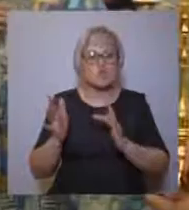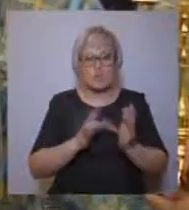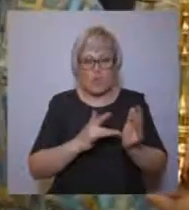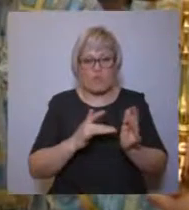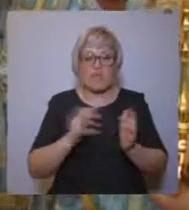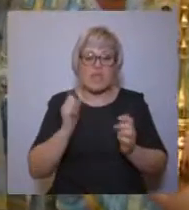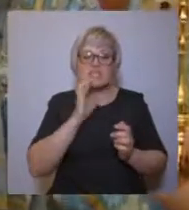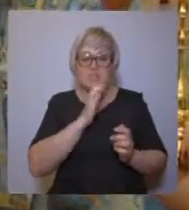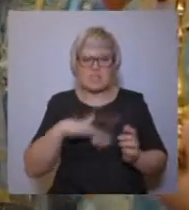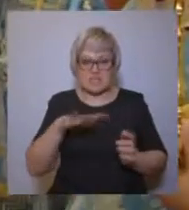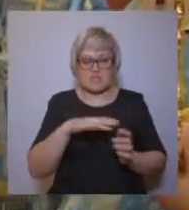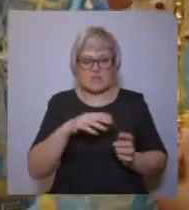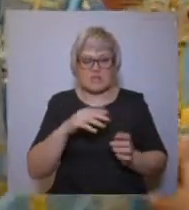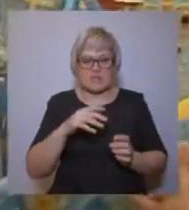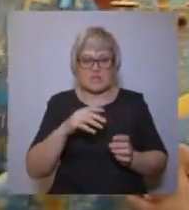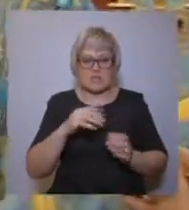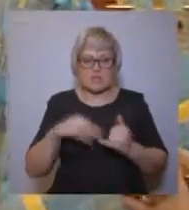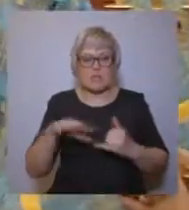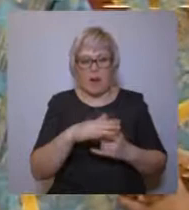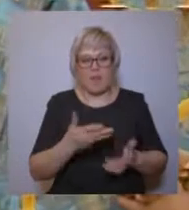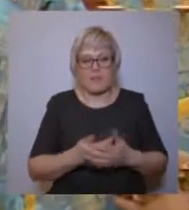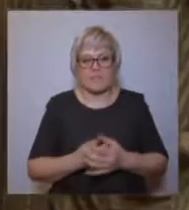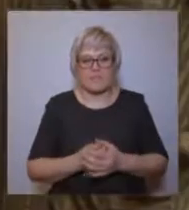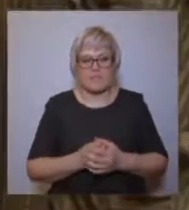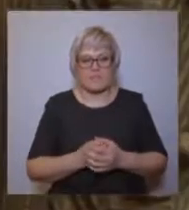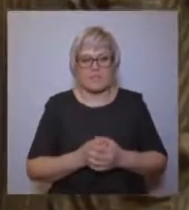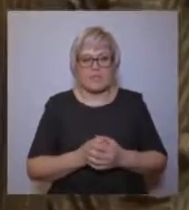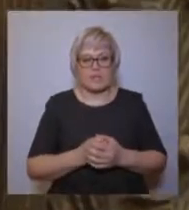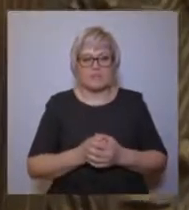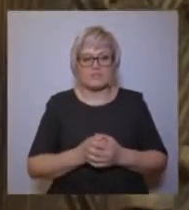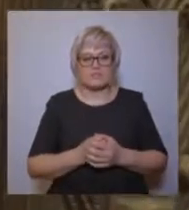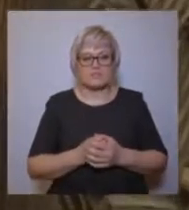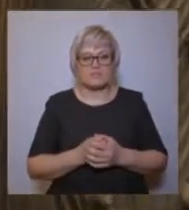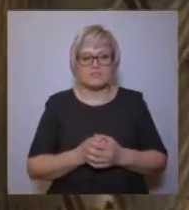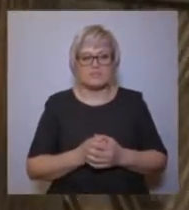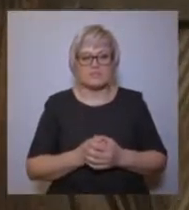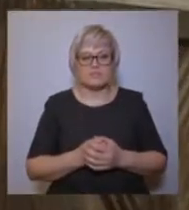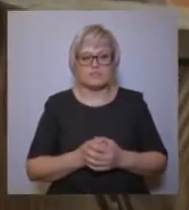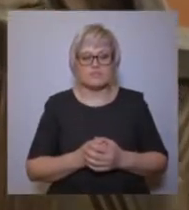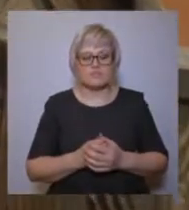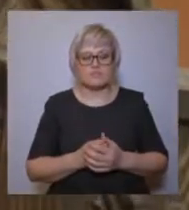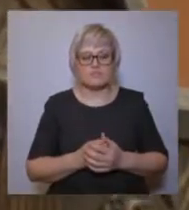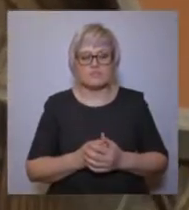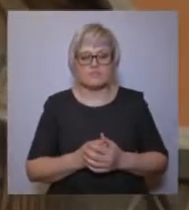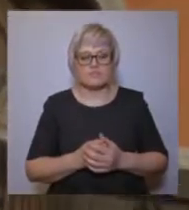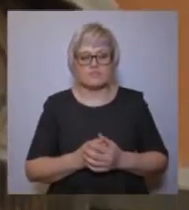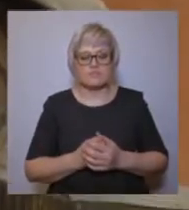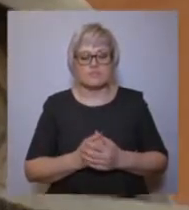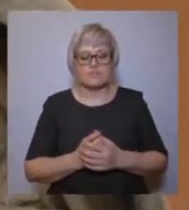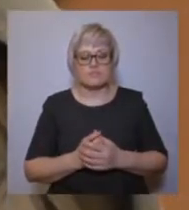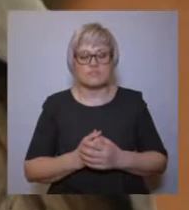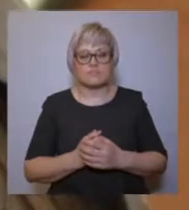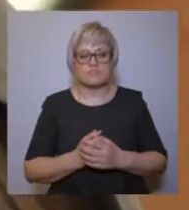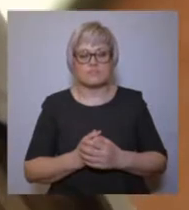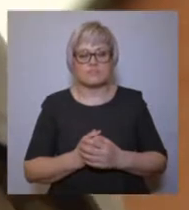престольный день освящен сибирскими архиереями, видимый образ святителя, памятник Филофею, отлитый по специальному заказу в Нижнем